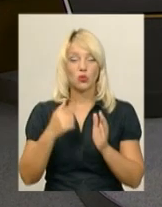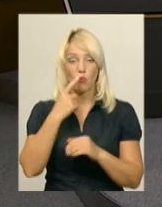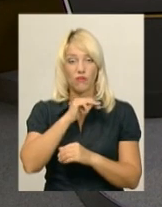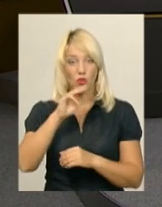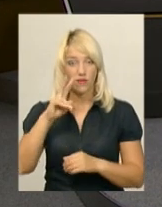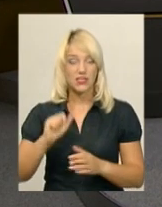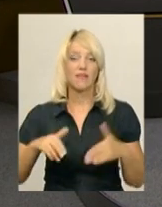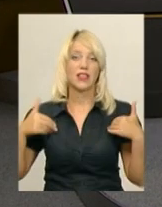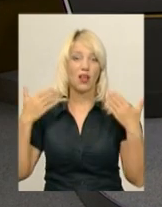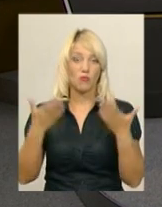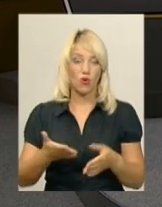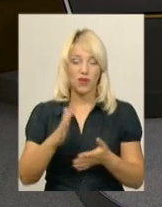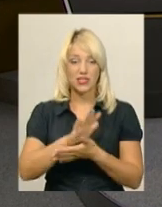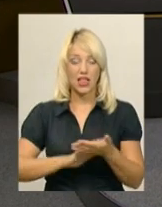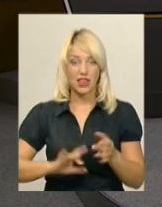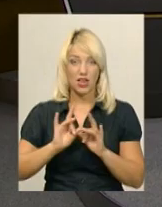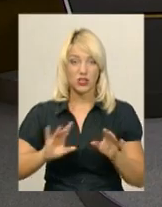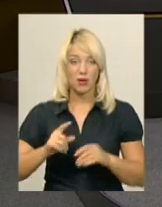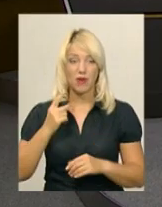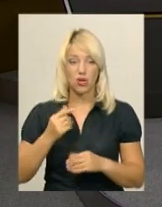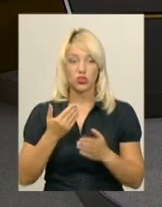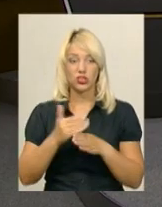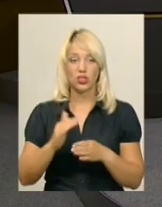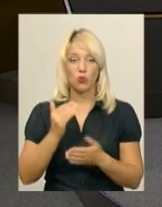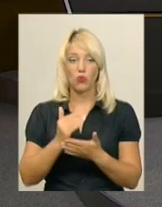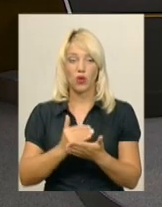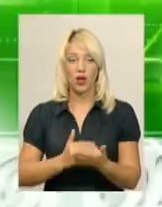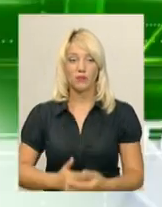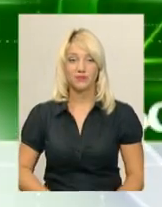Фіновська. Вітаємо вас. Далі анонс першої частини програми.